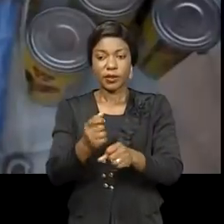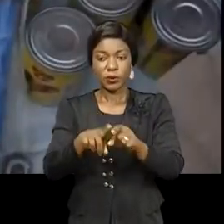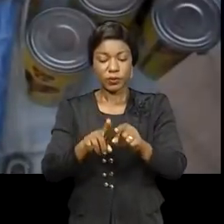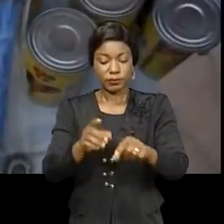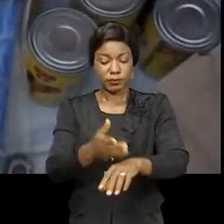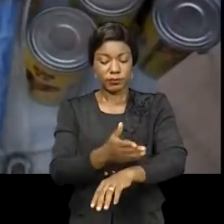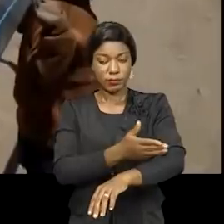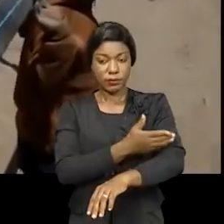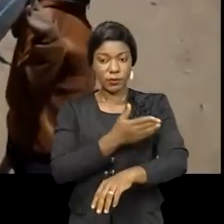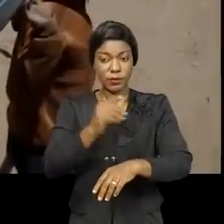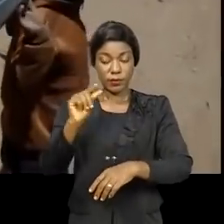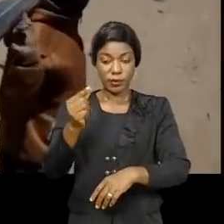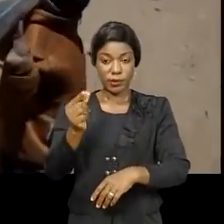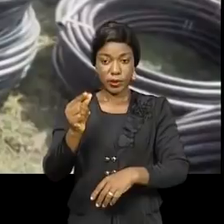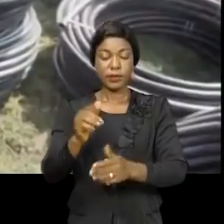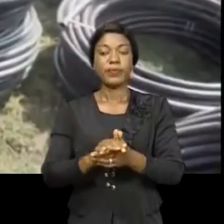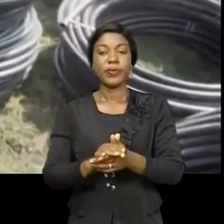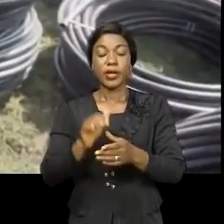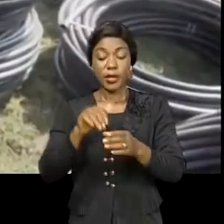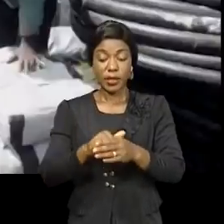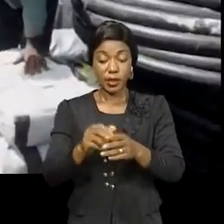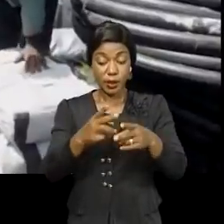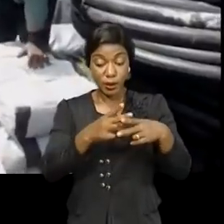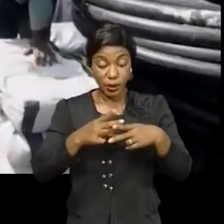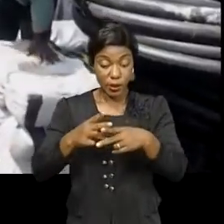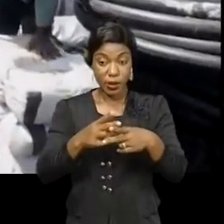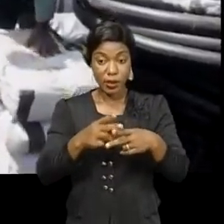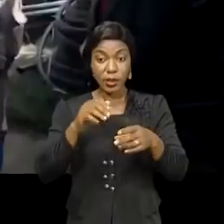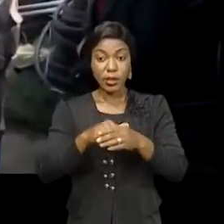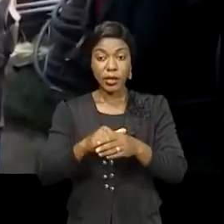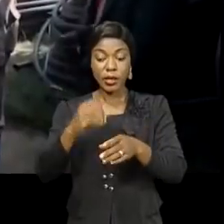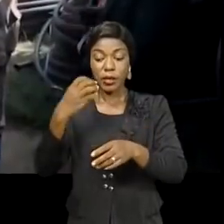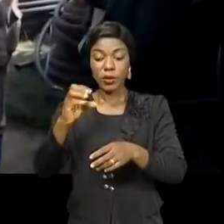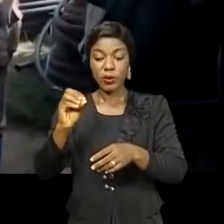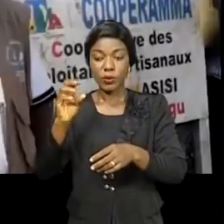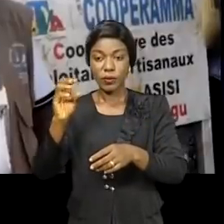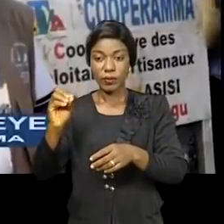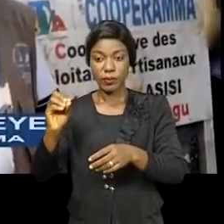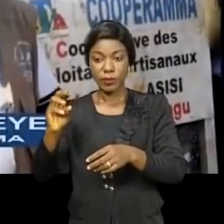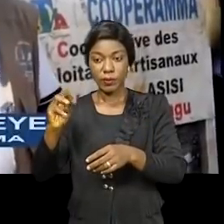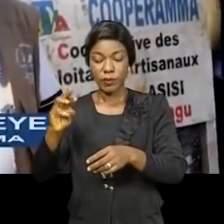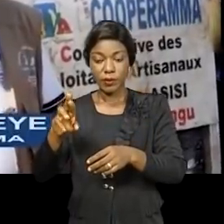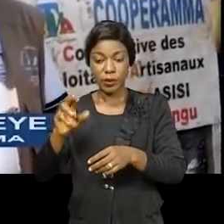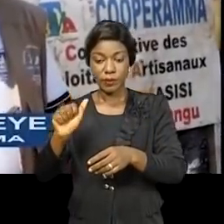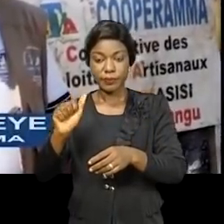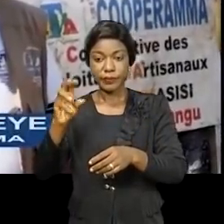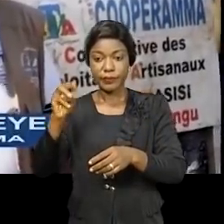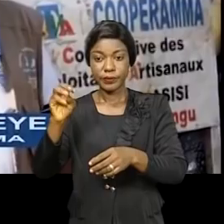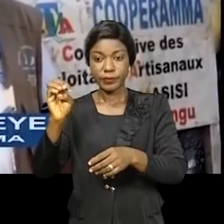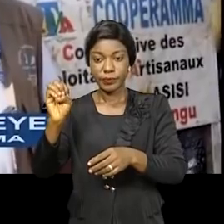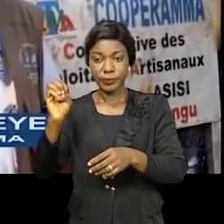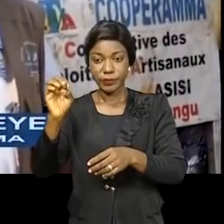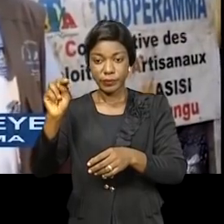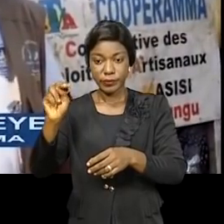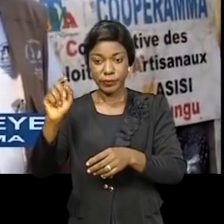production minière dans les sites gérés par la Cooperama à Jotam Ouemeyer. Notre objectif, c'est